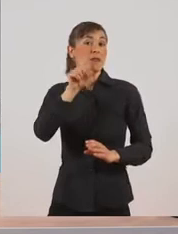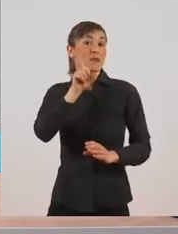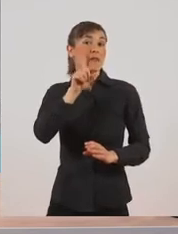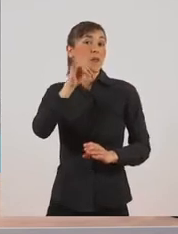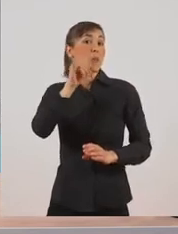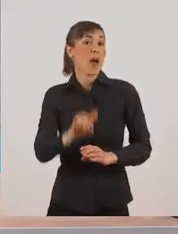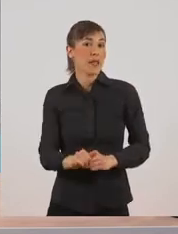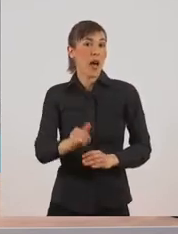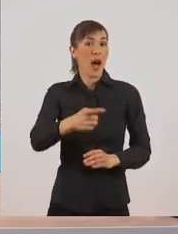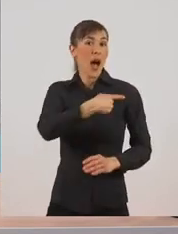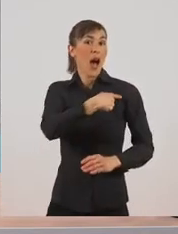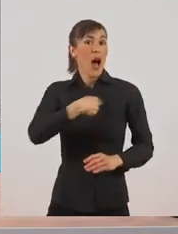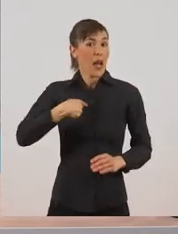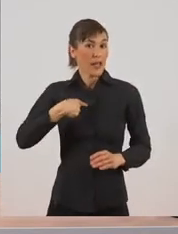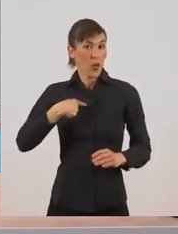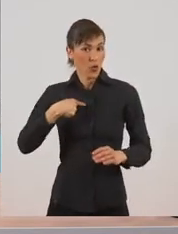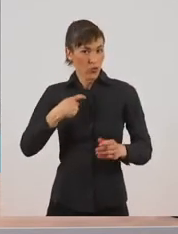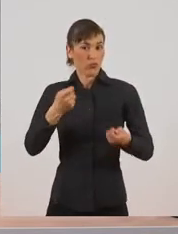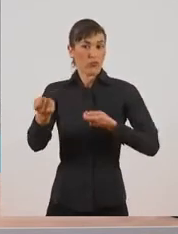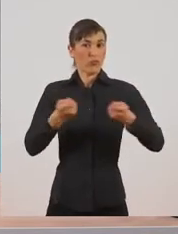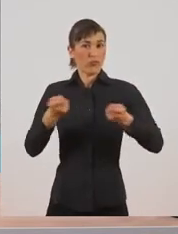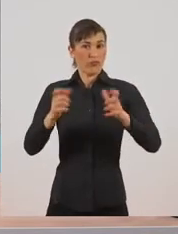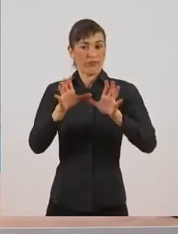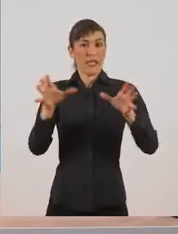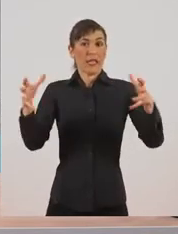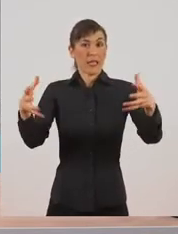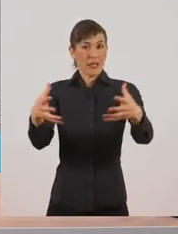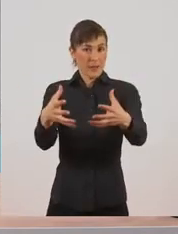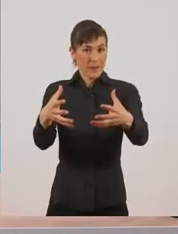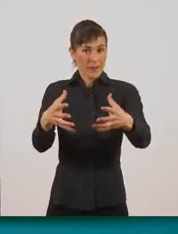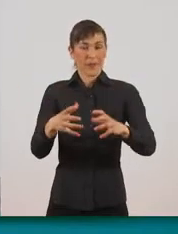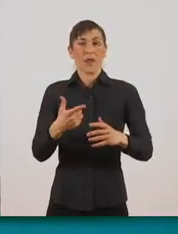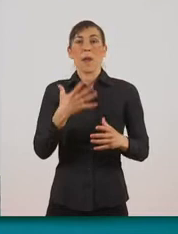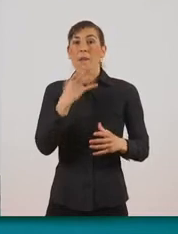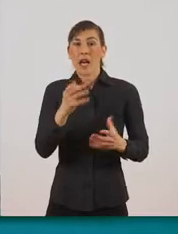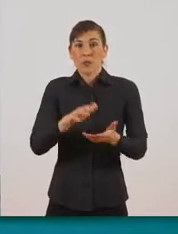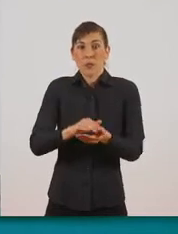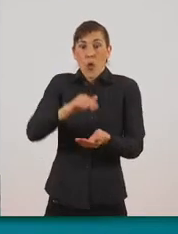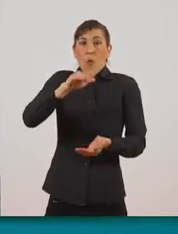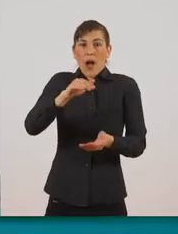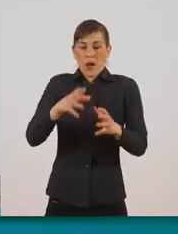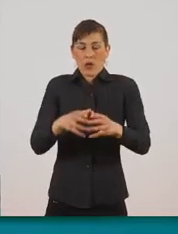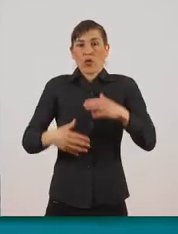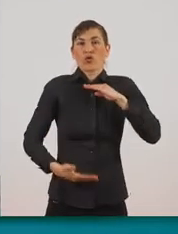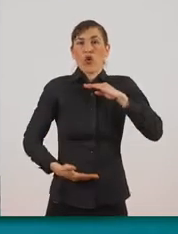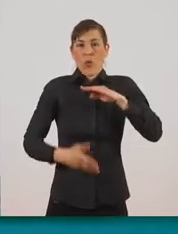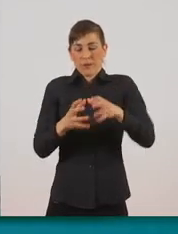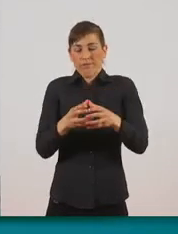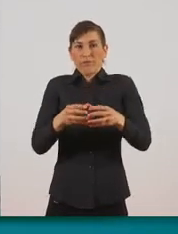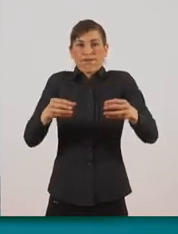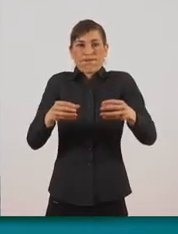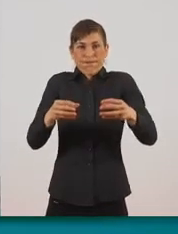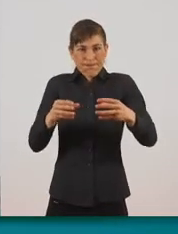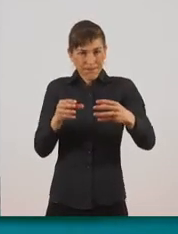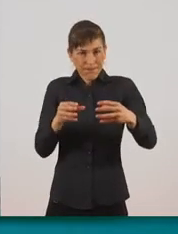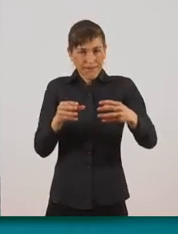είναι ο αρχηγός της κυψέλης, είναι η μεγαλύτερη, έχει δηλαδή μεγαλύτερο σώμα και